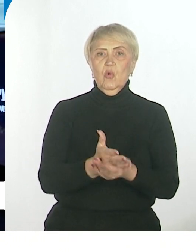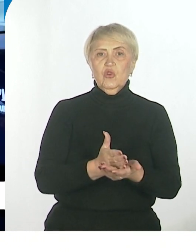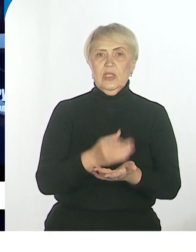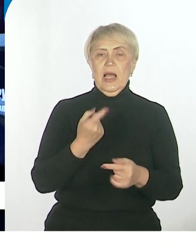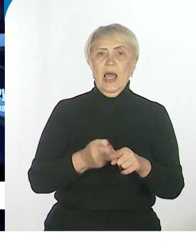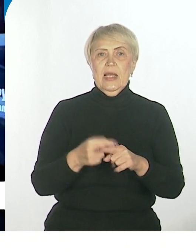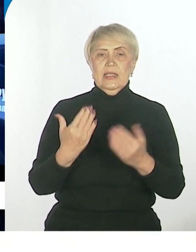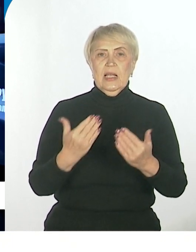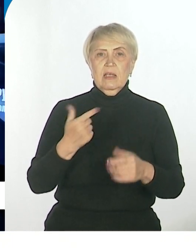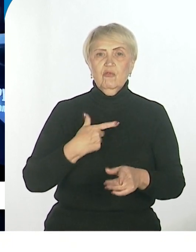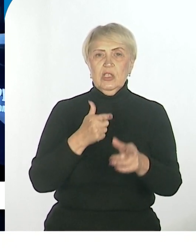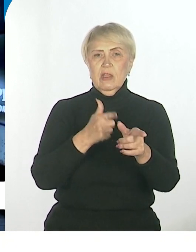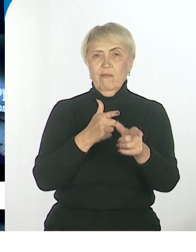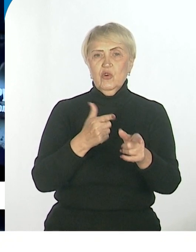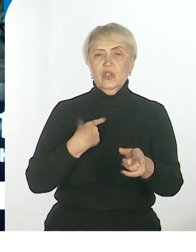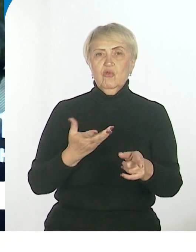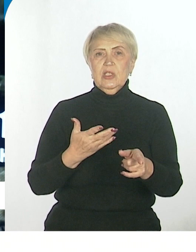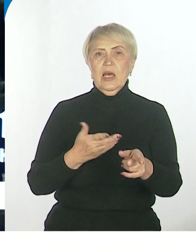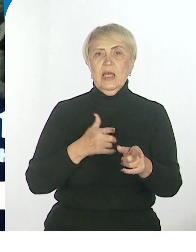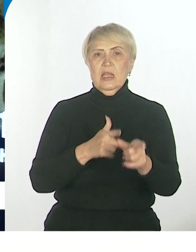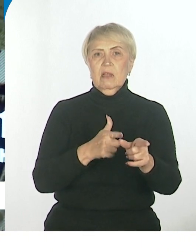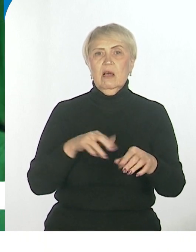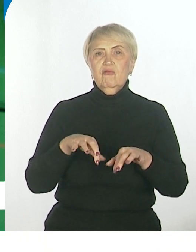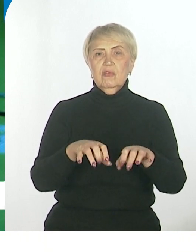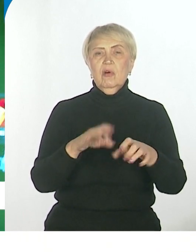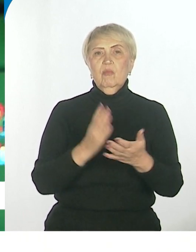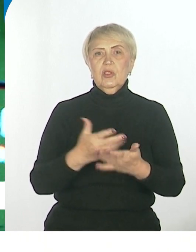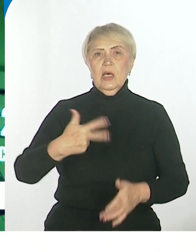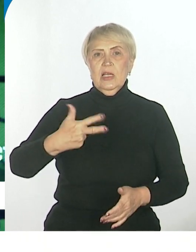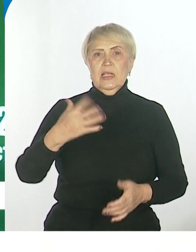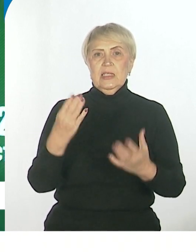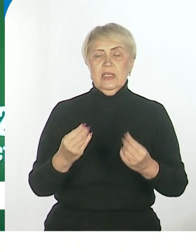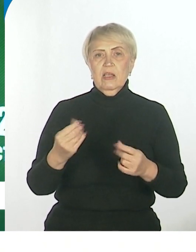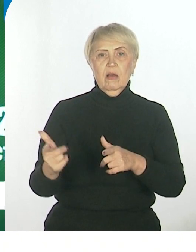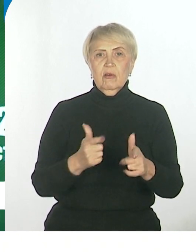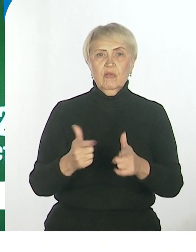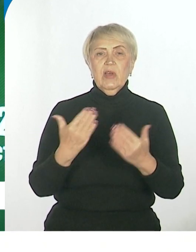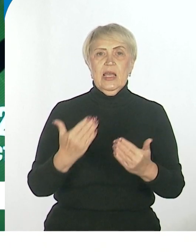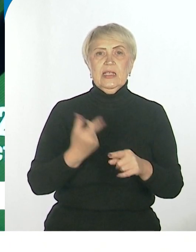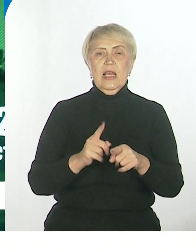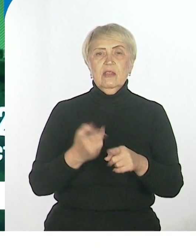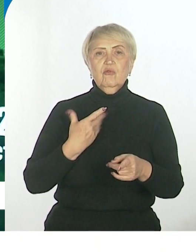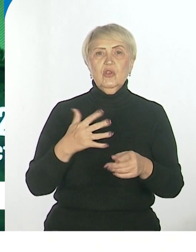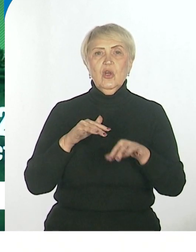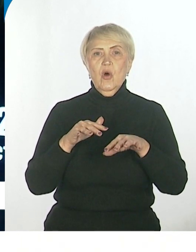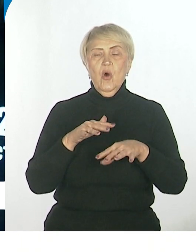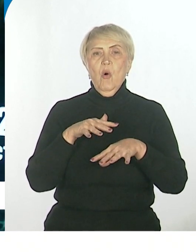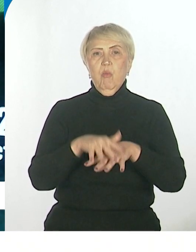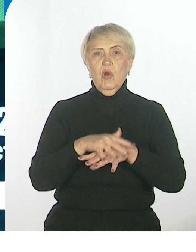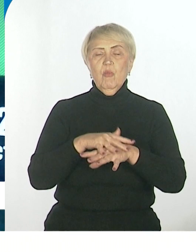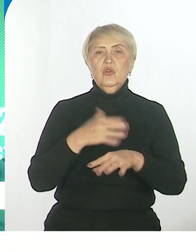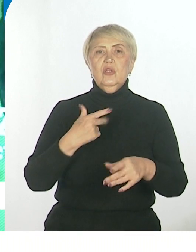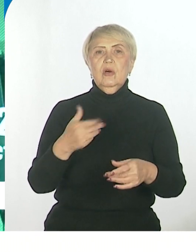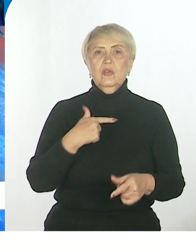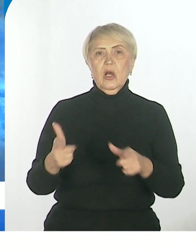это наводчик-оператор танка, он 30 дней готовится на должность наводчика-оператора. Если это пулеметчик, он готовится 30 дней на